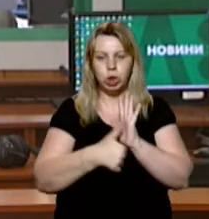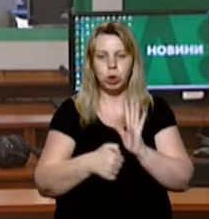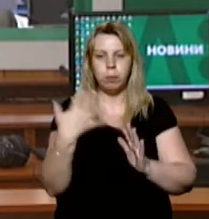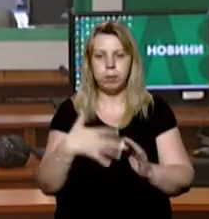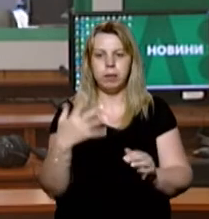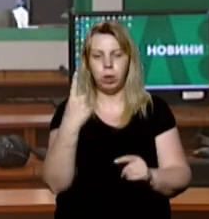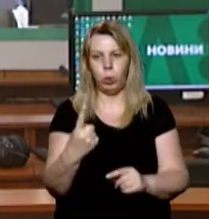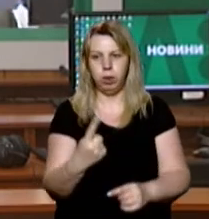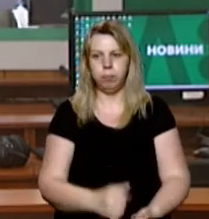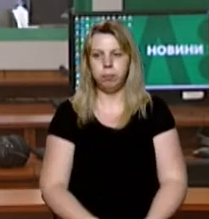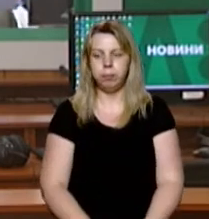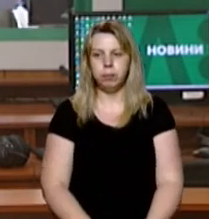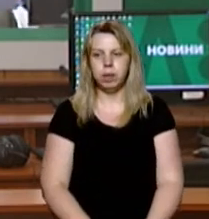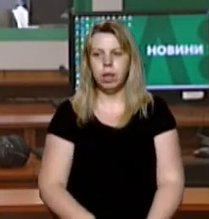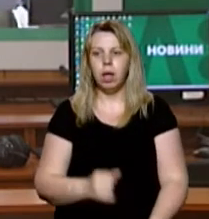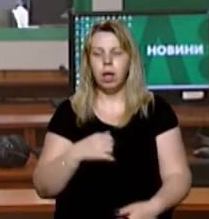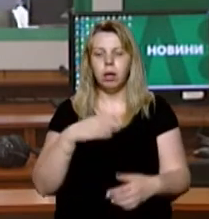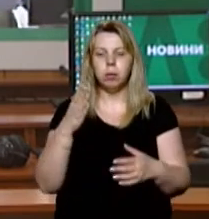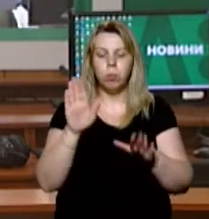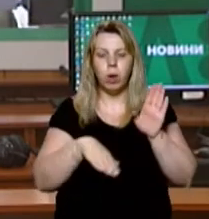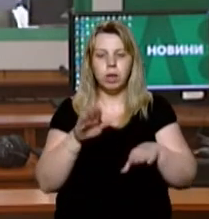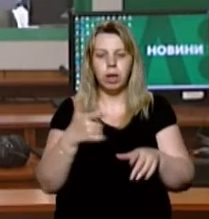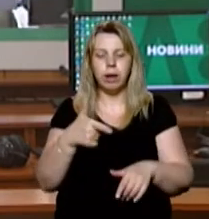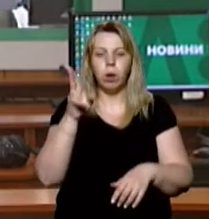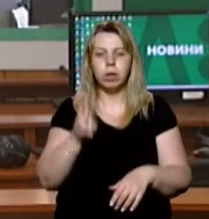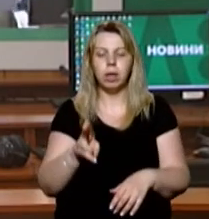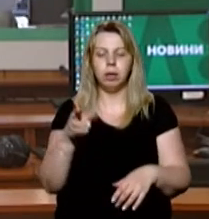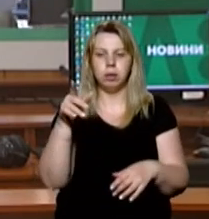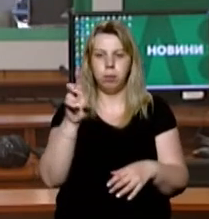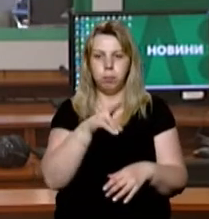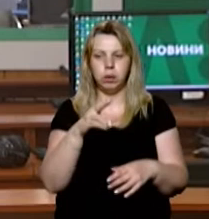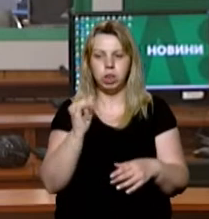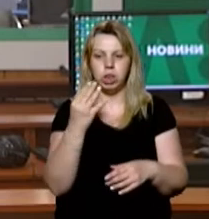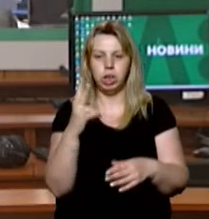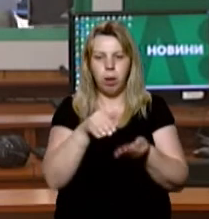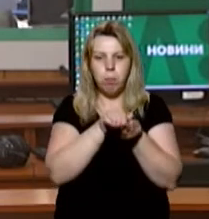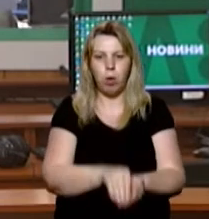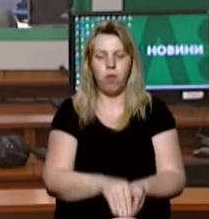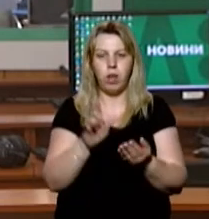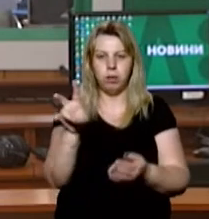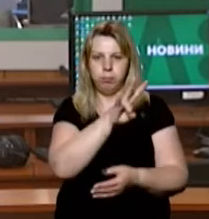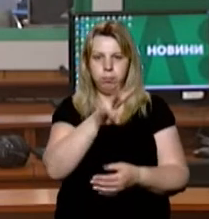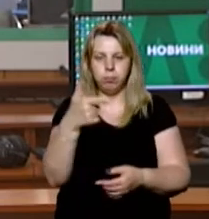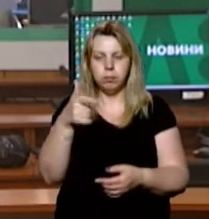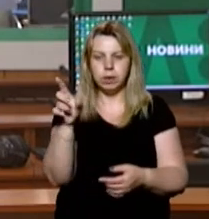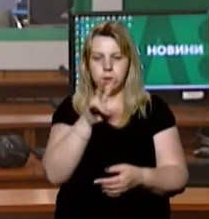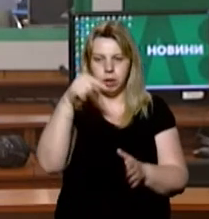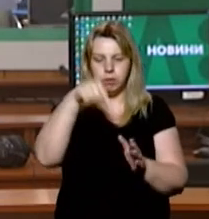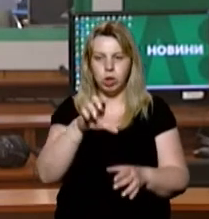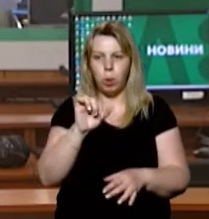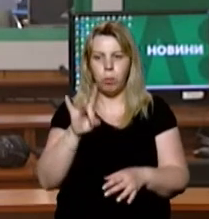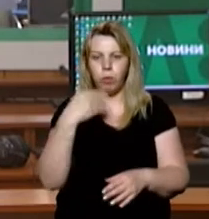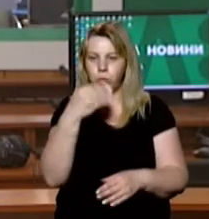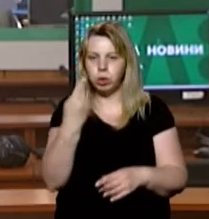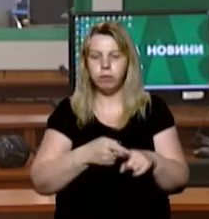651. Єпископом Мукачевської греко-католицької єпархії Мілана Шашіка поховали в крипті Кафедрального греко-католицького собору в